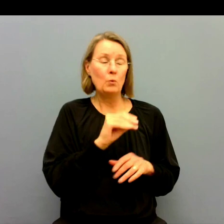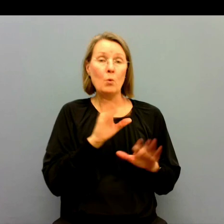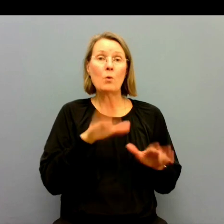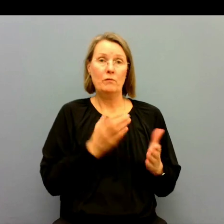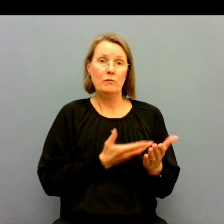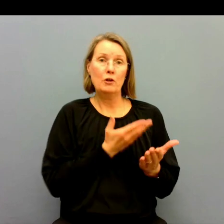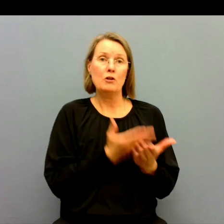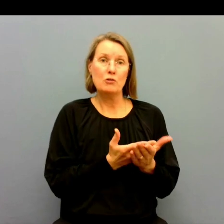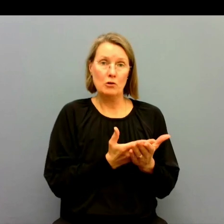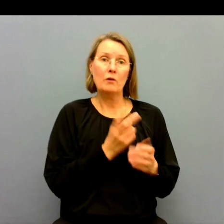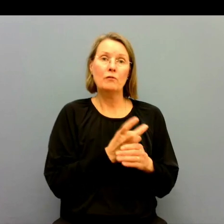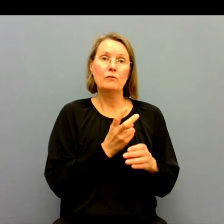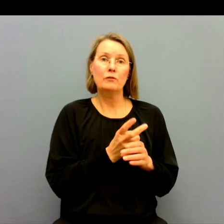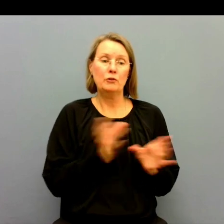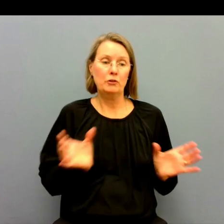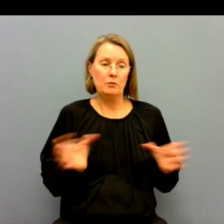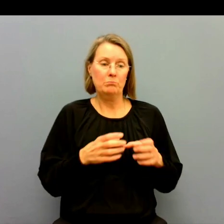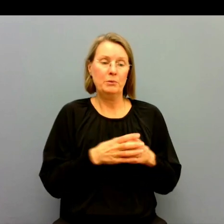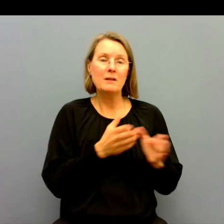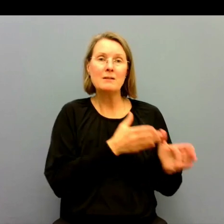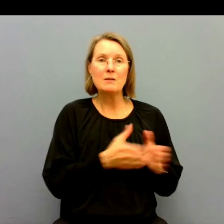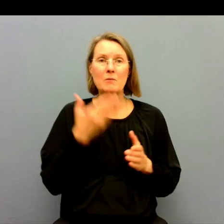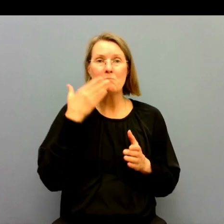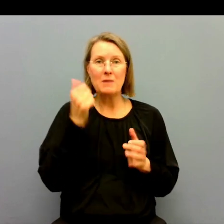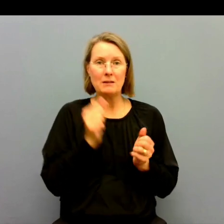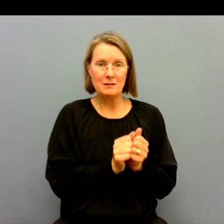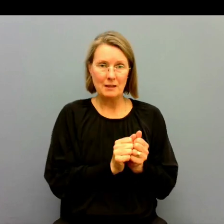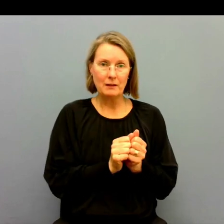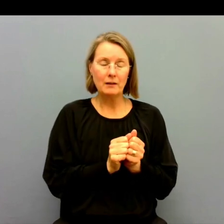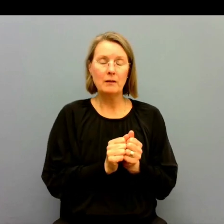om att samordna den på ett bättre sätt.